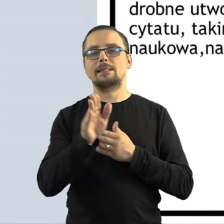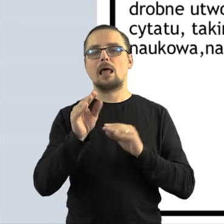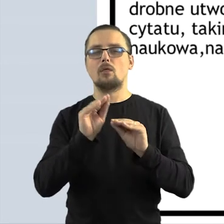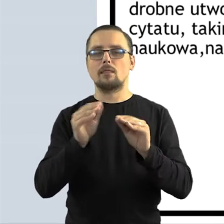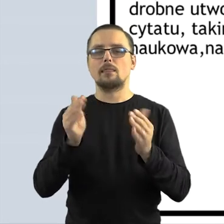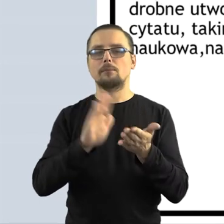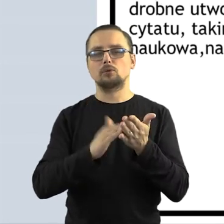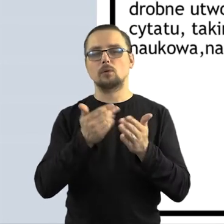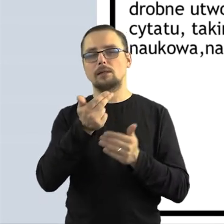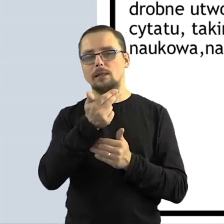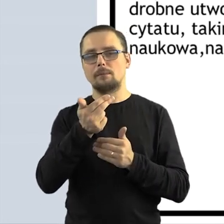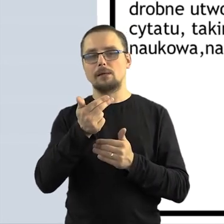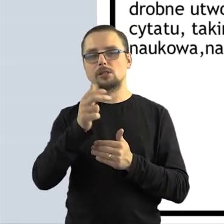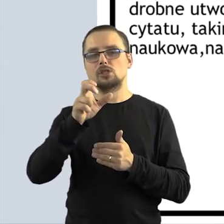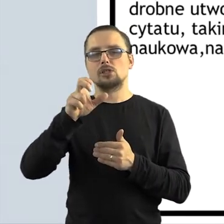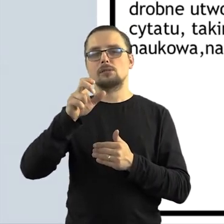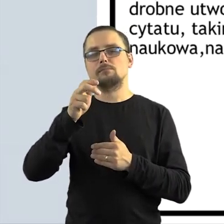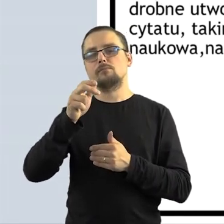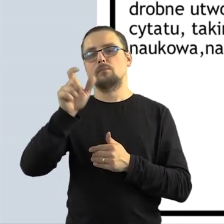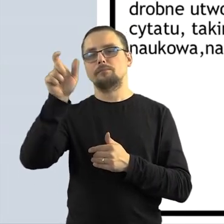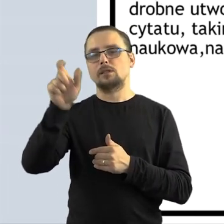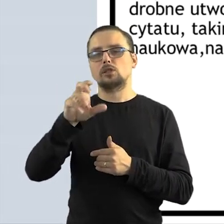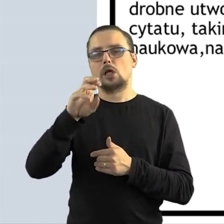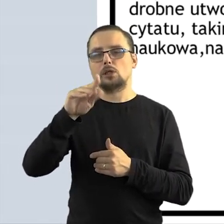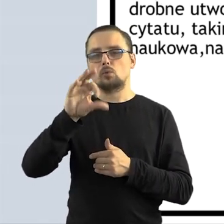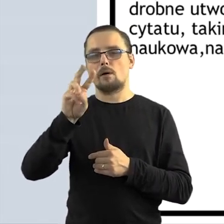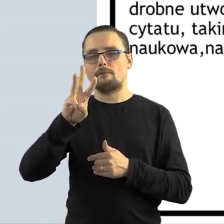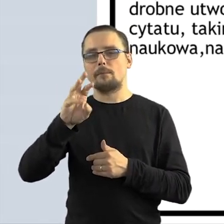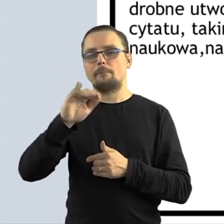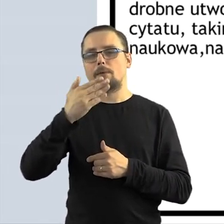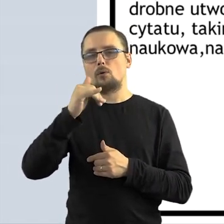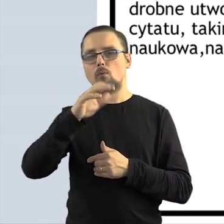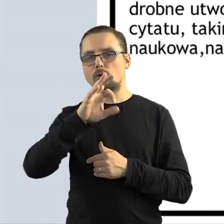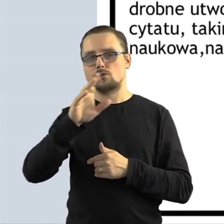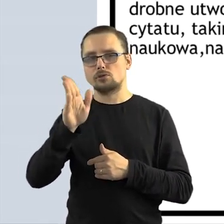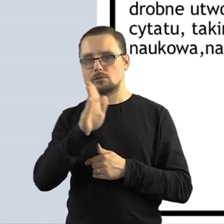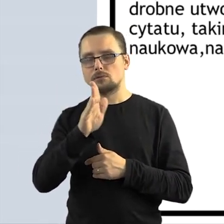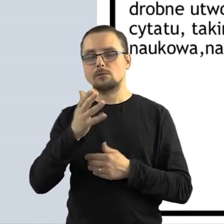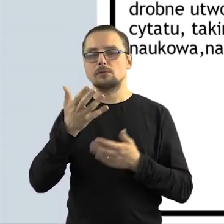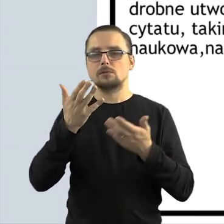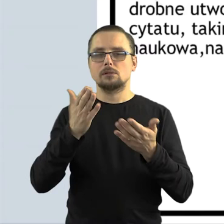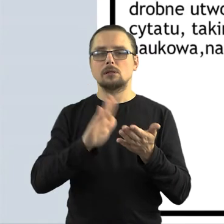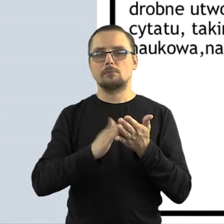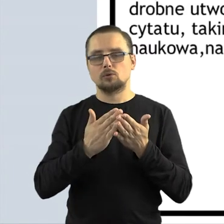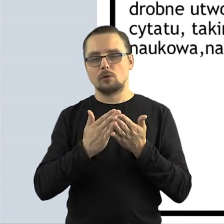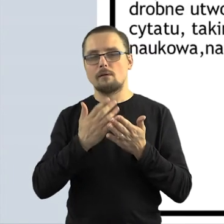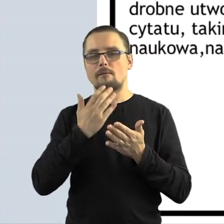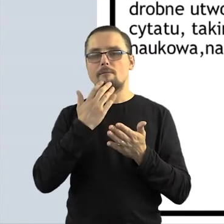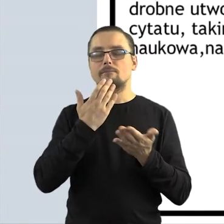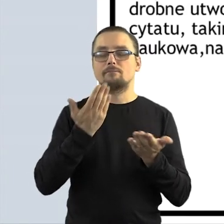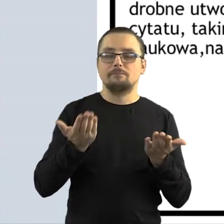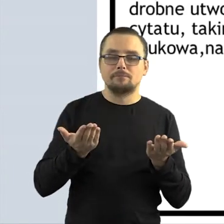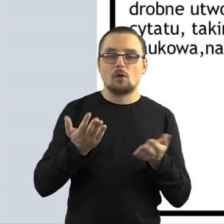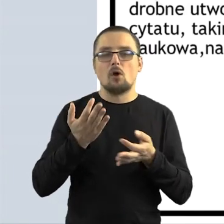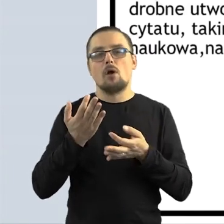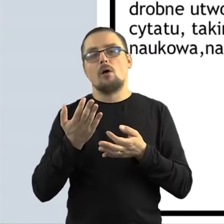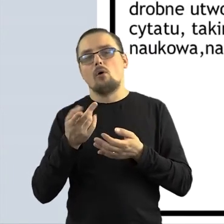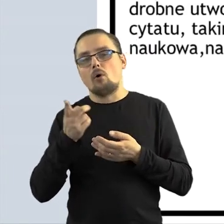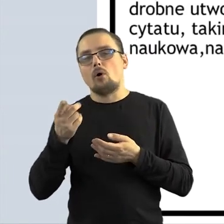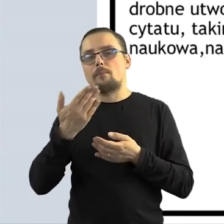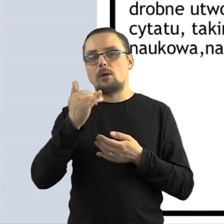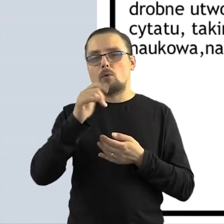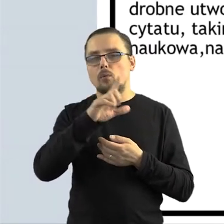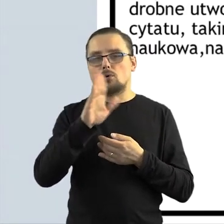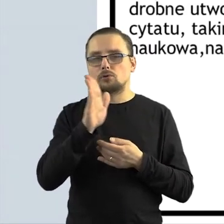Miłosza i chcą wytłumaczyć, wykorzystać nawiązanie Czesława Miłoszy na przykład do kraju lat